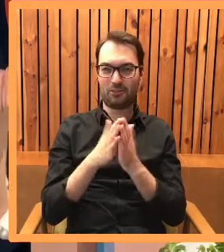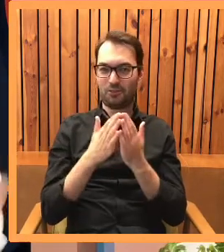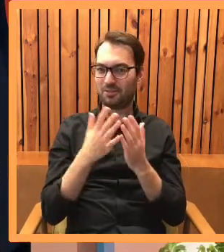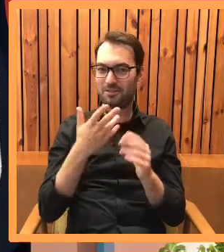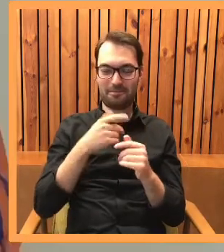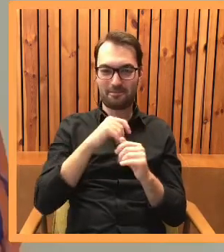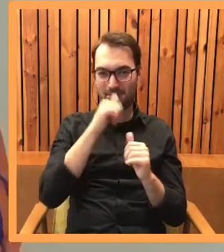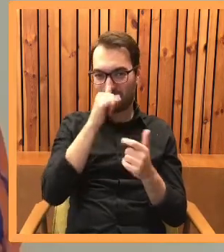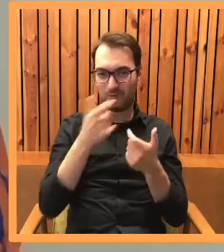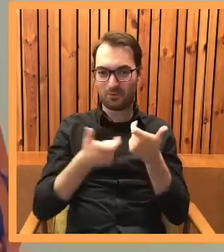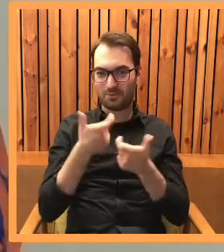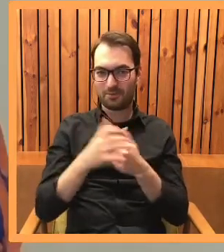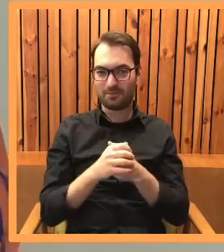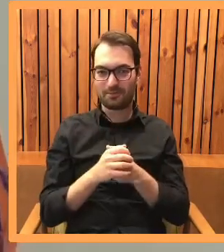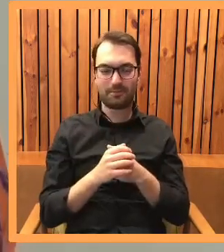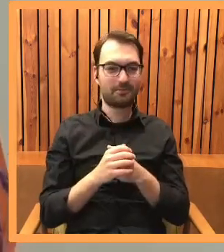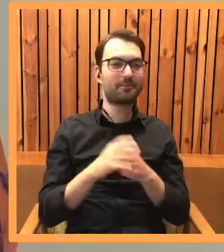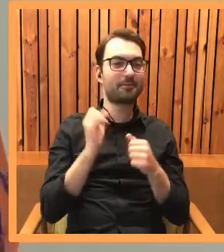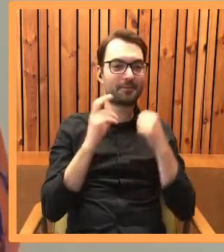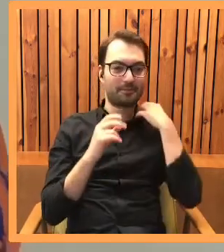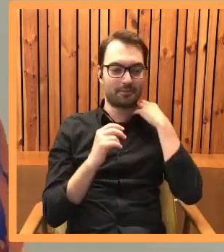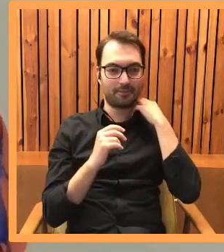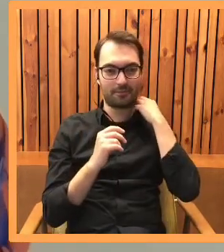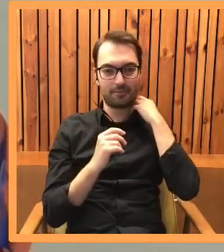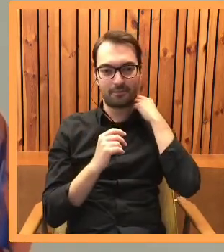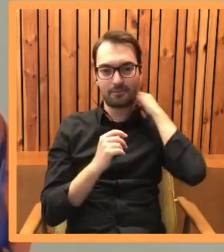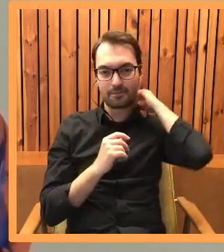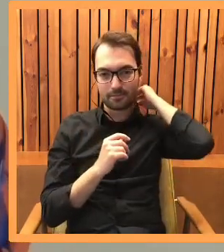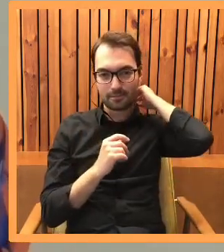racji bytą. Oj, zdecydowanie nie.